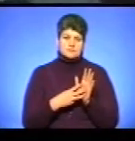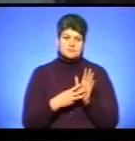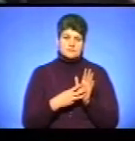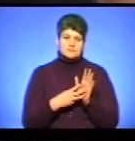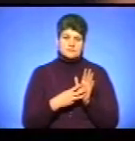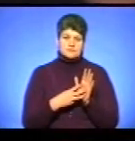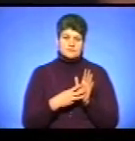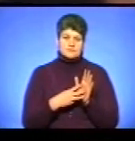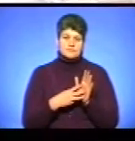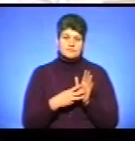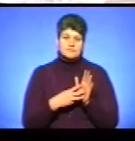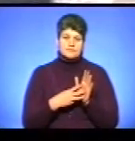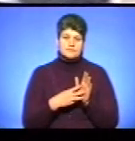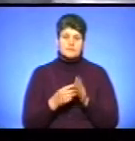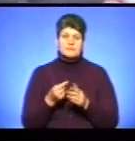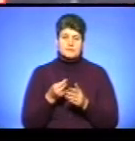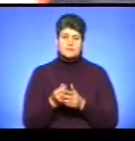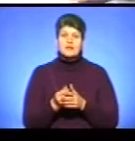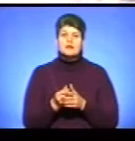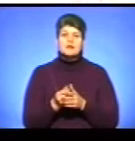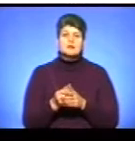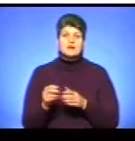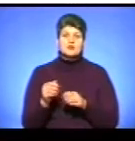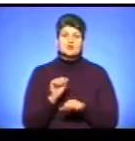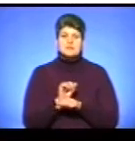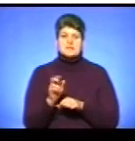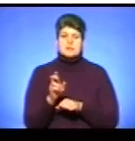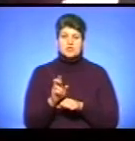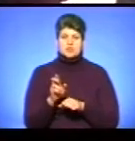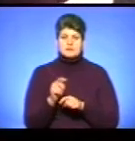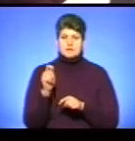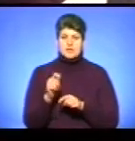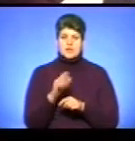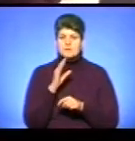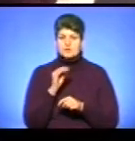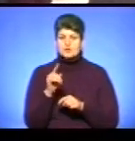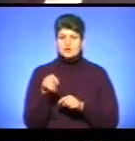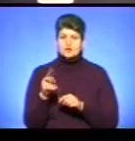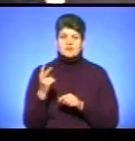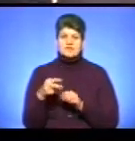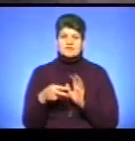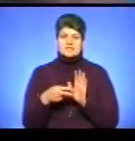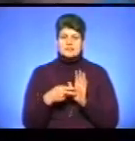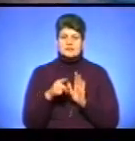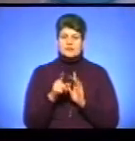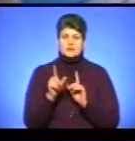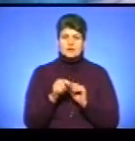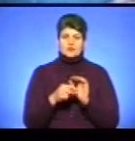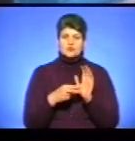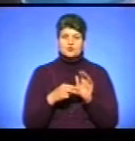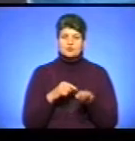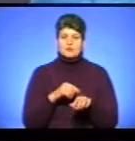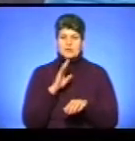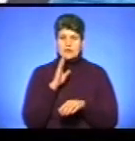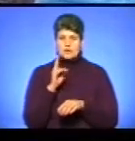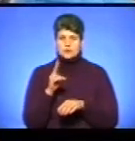значить, майже так і так. На зупинку Бережанська, шумікрорайоні Дружба, приїхала маршрутка номер 27. Вона курсує від 7-ї години